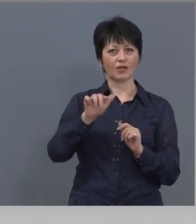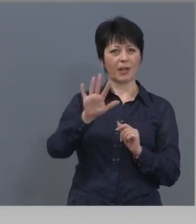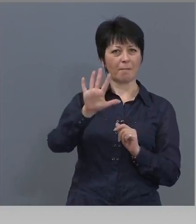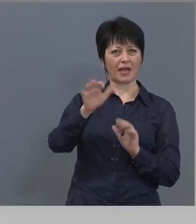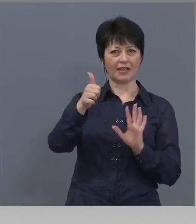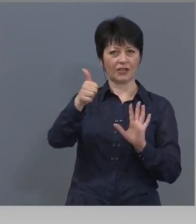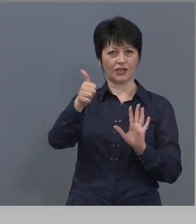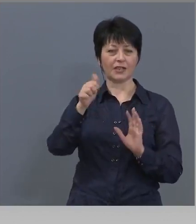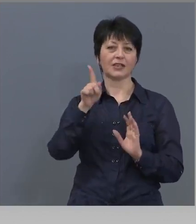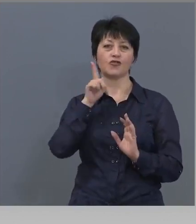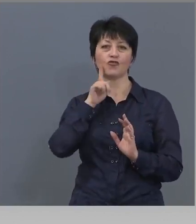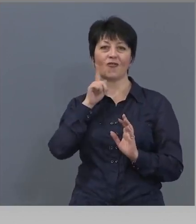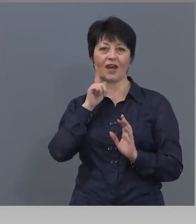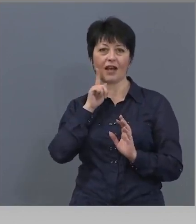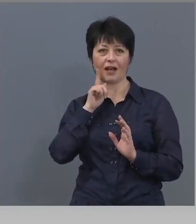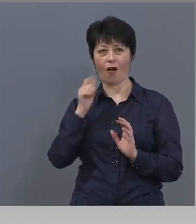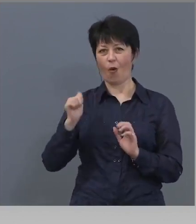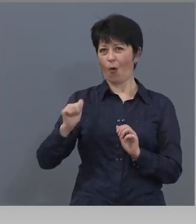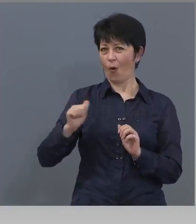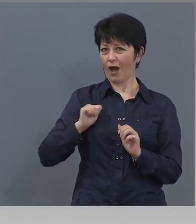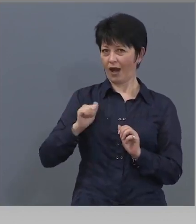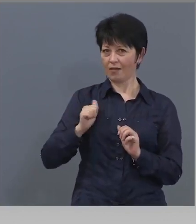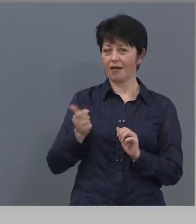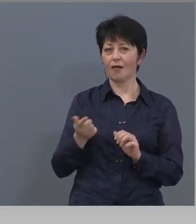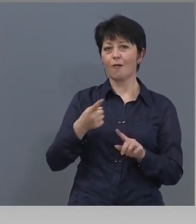охрана, още десет, да речеме,